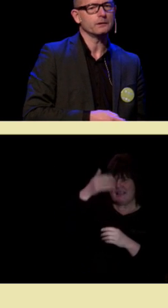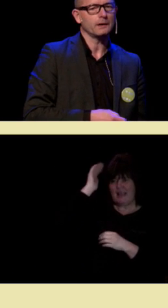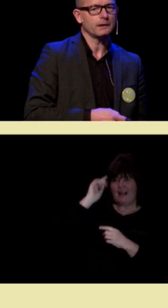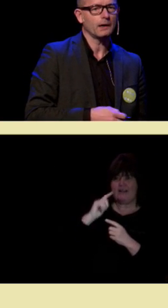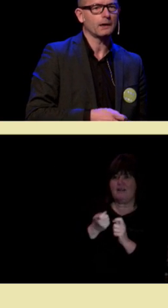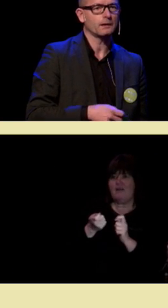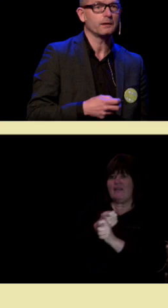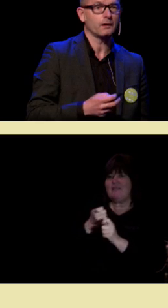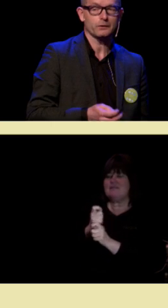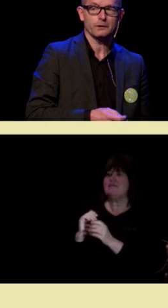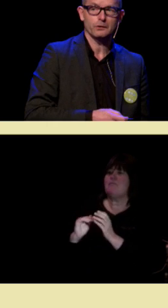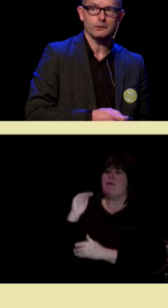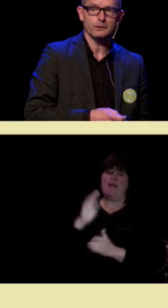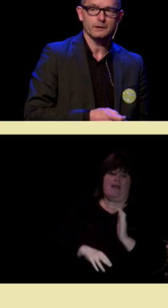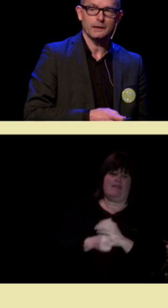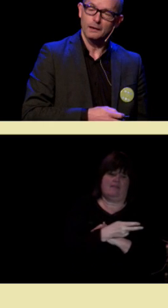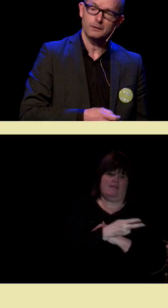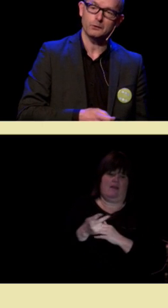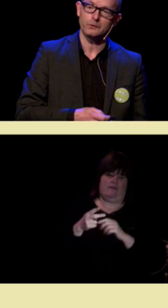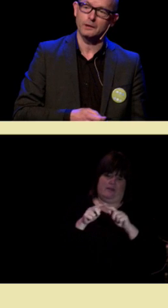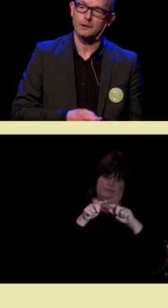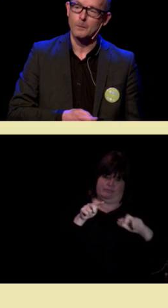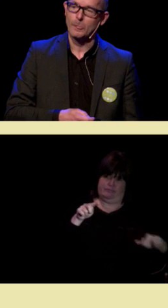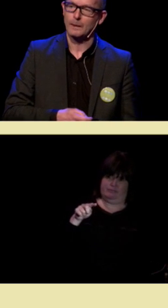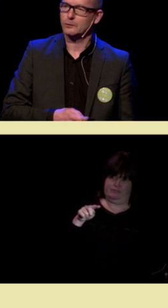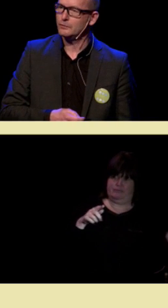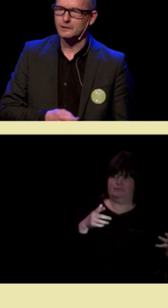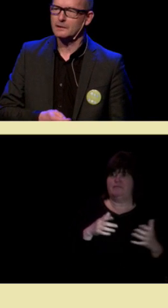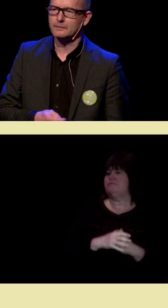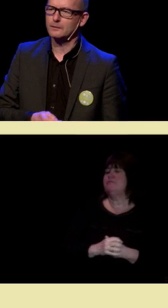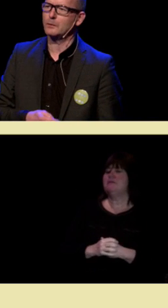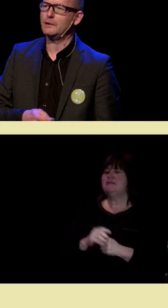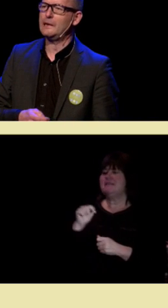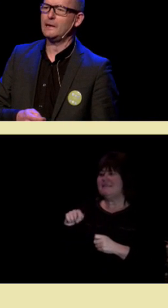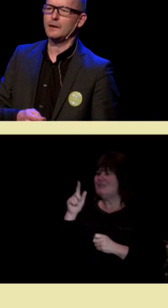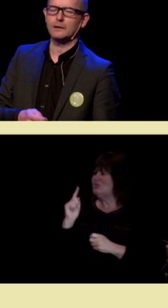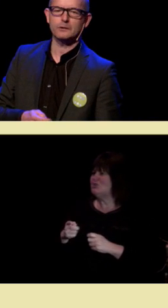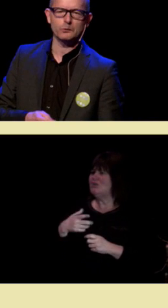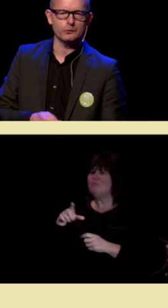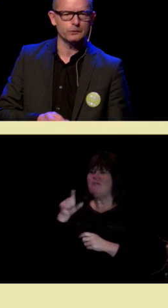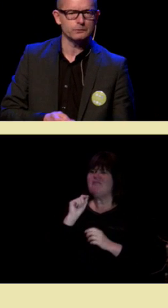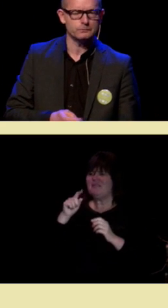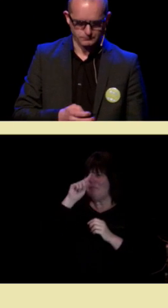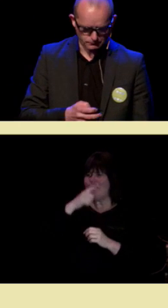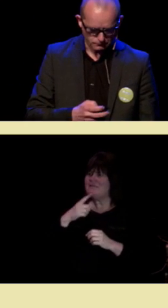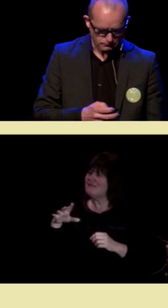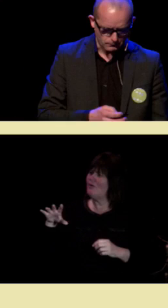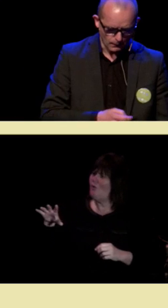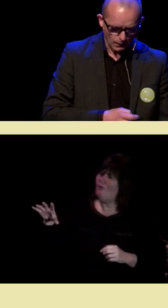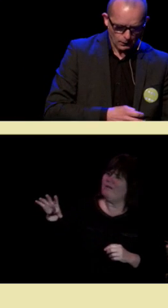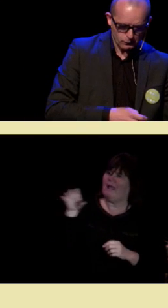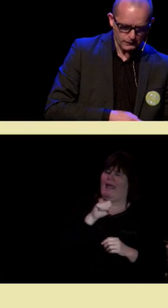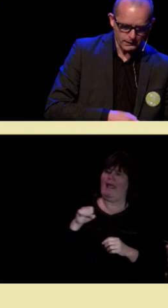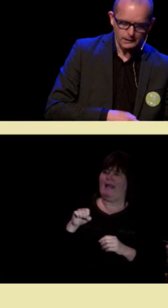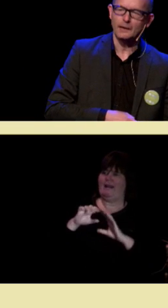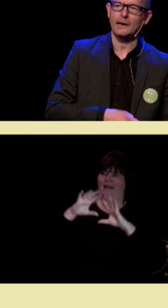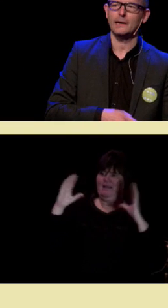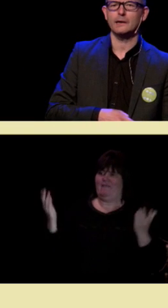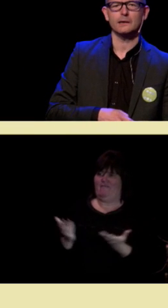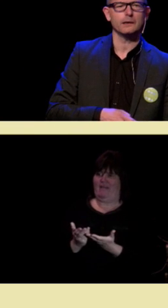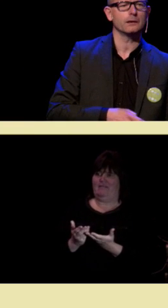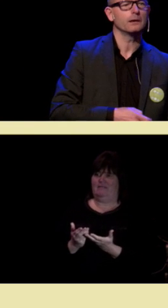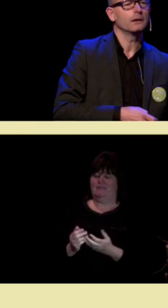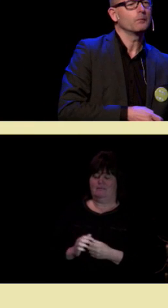enn hjernen til de andre dyrene. Det er grunnen til at du finner mennesker over hele kloden. Du finner ikke